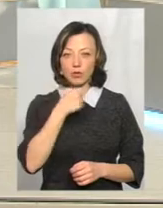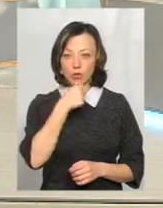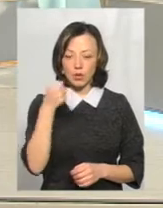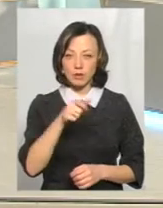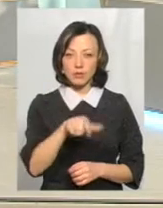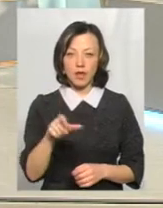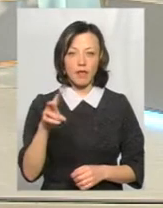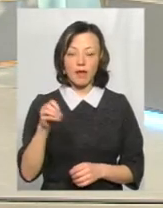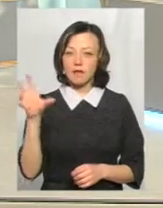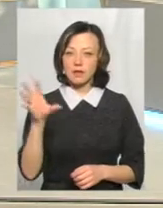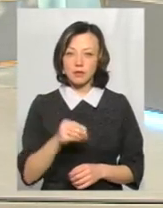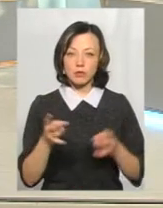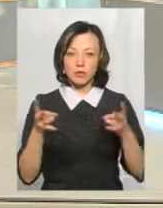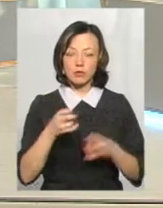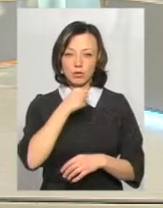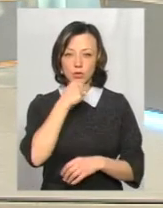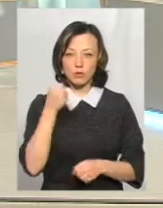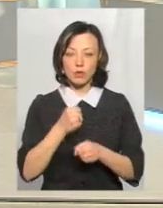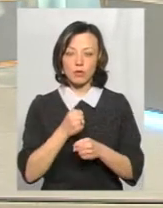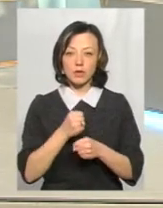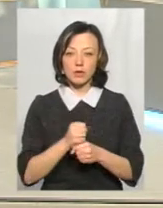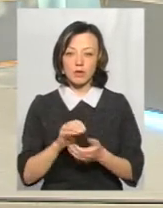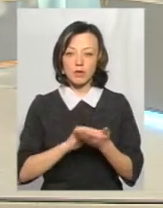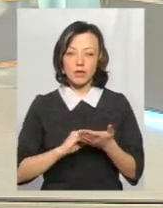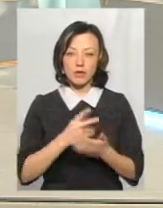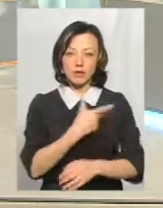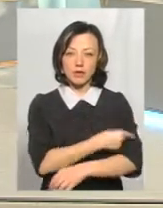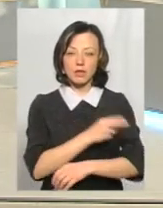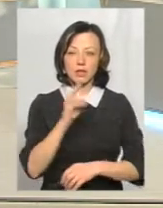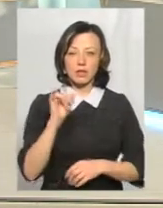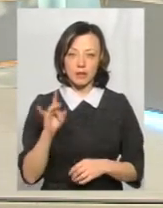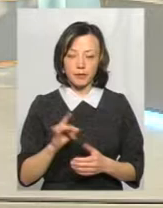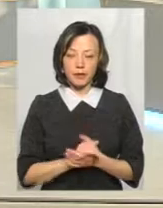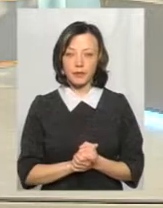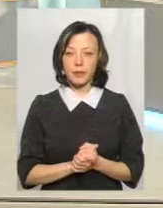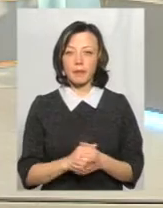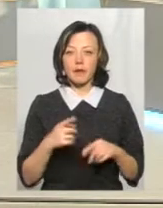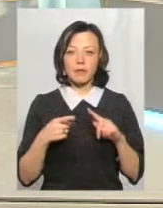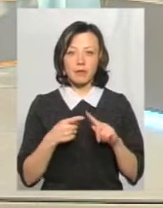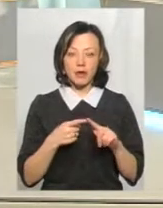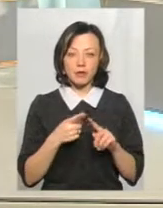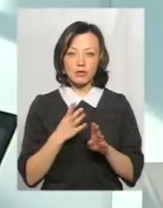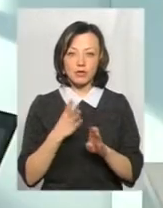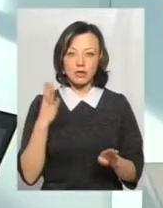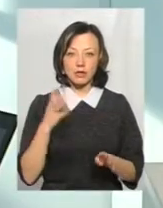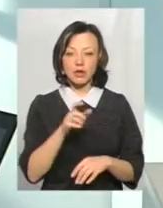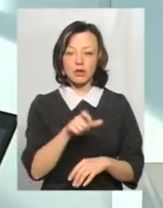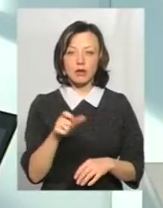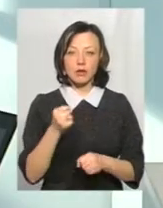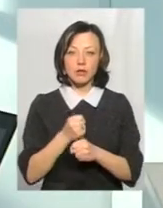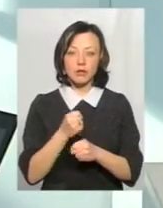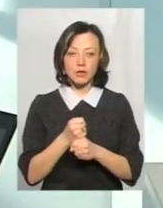Значить, не всім потрібно дорослим робити вакцину від корі. Перш за все, це роблять